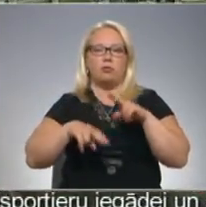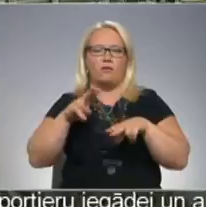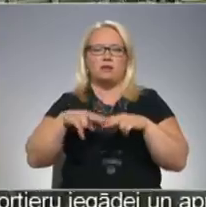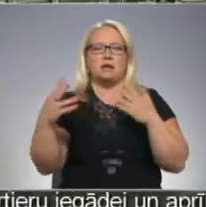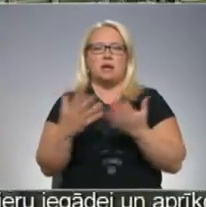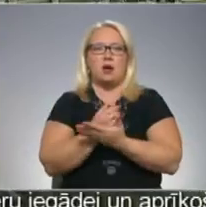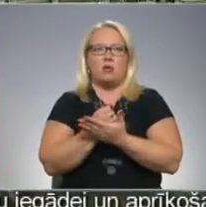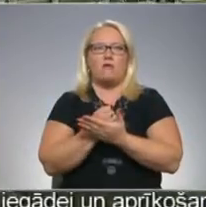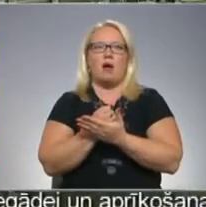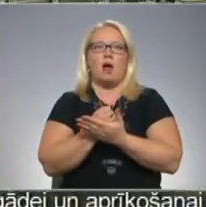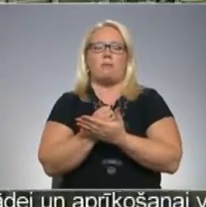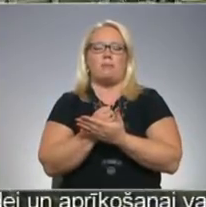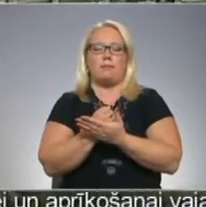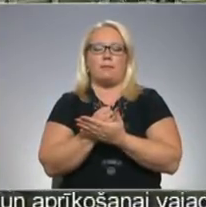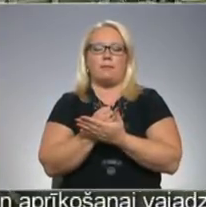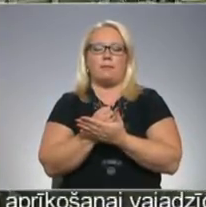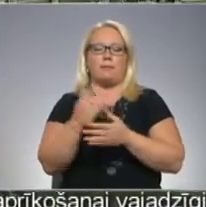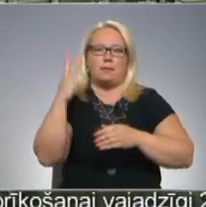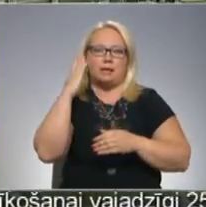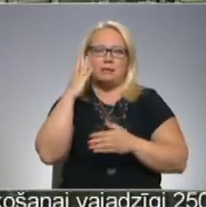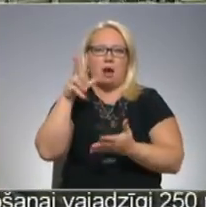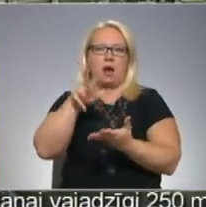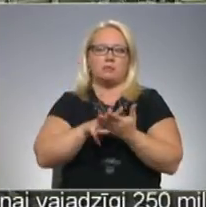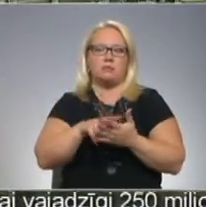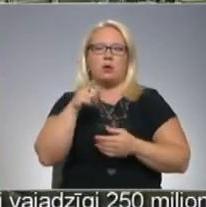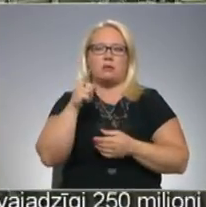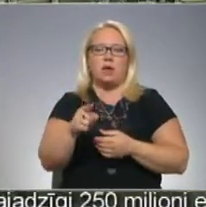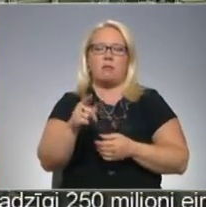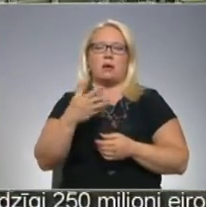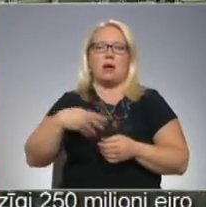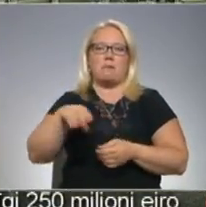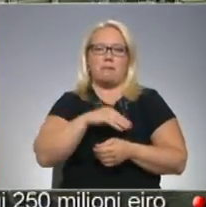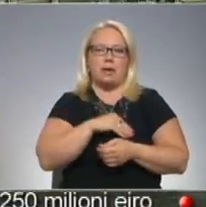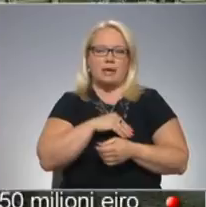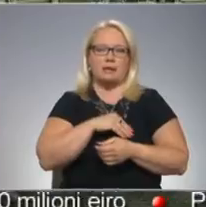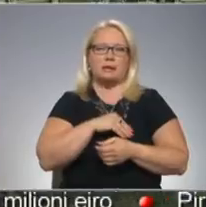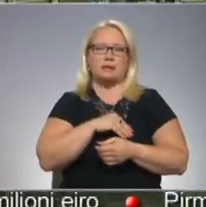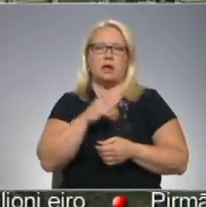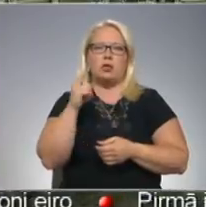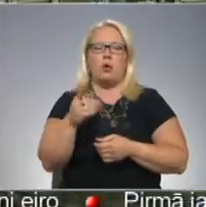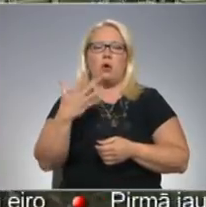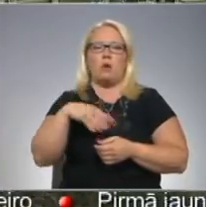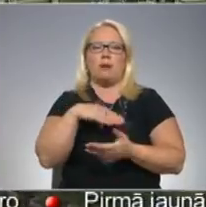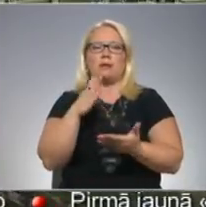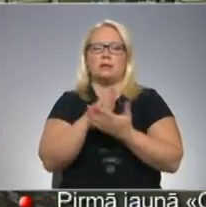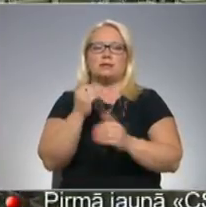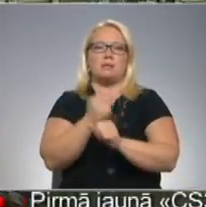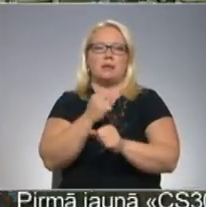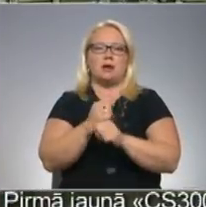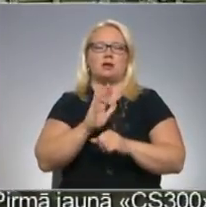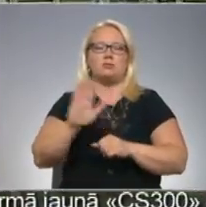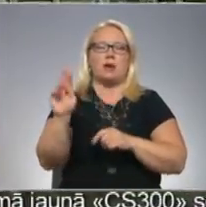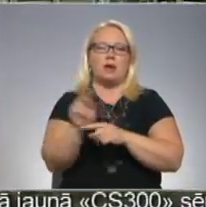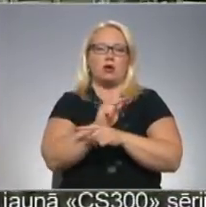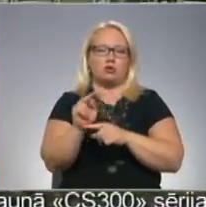ieguvām tātad principā apstiprinājām tam, ka mēs to, ko mēs esam jau darījuši, ka ir rekonstrukcija,